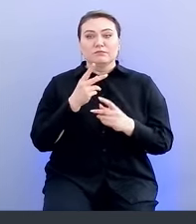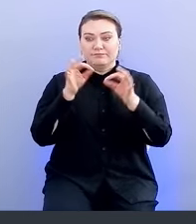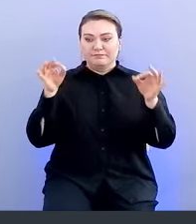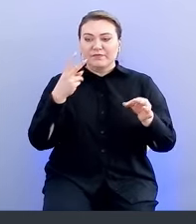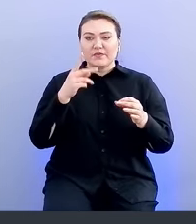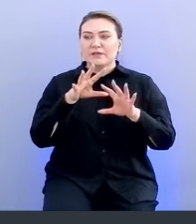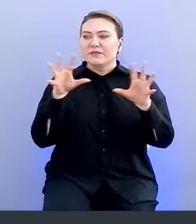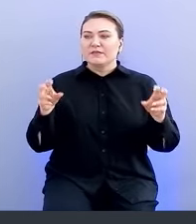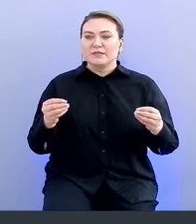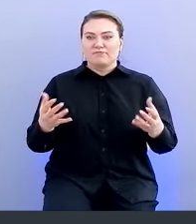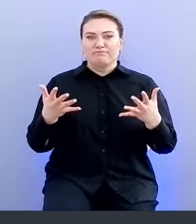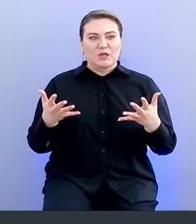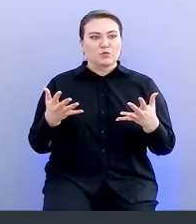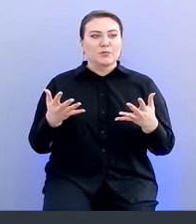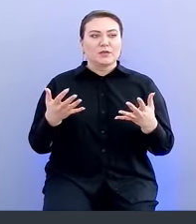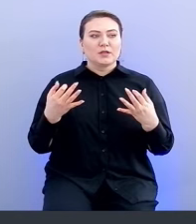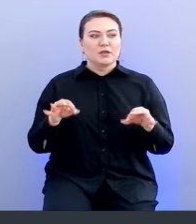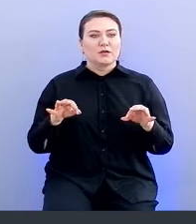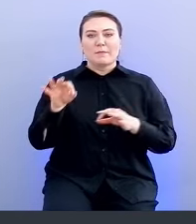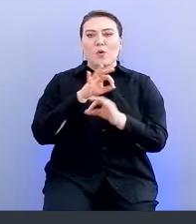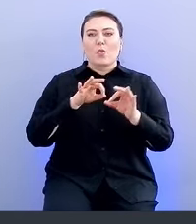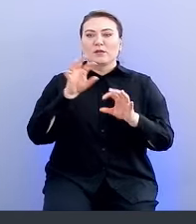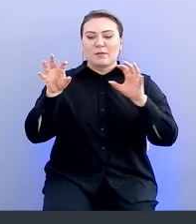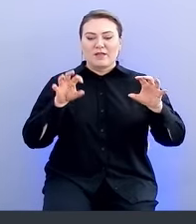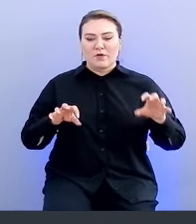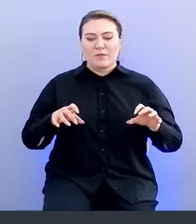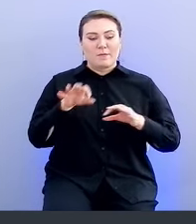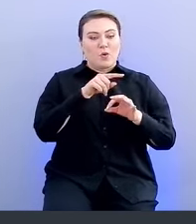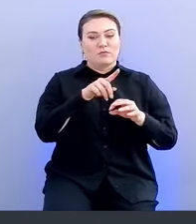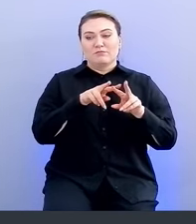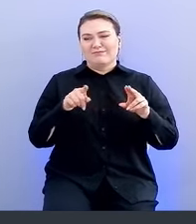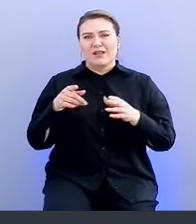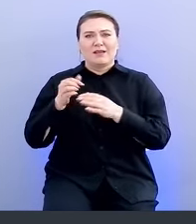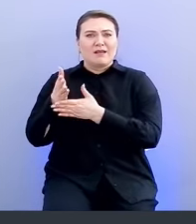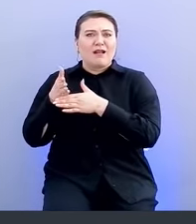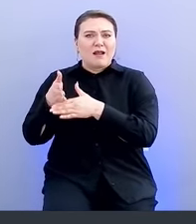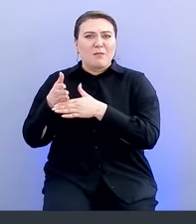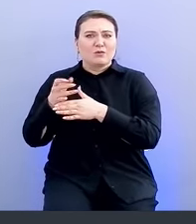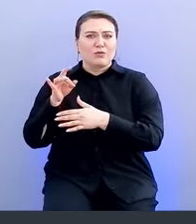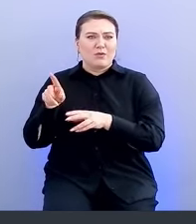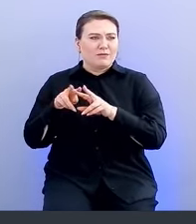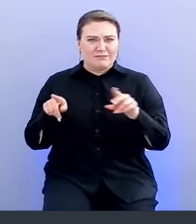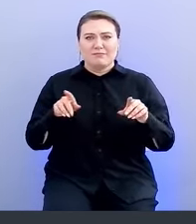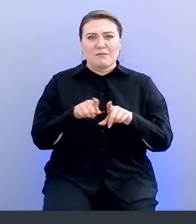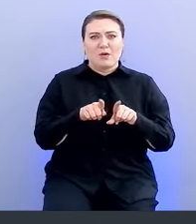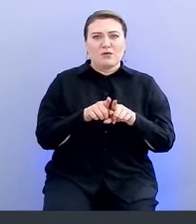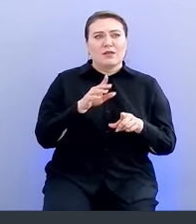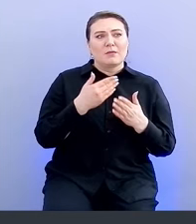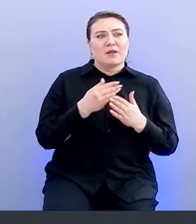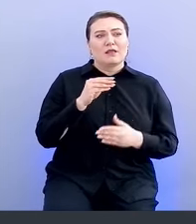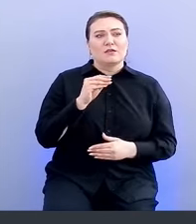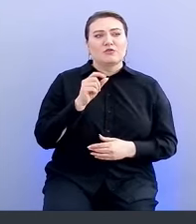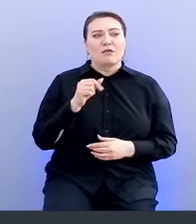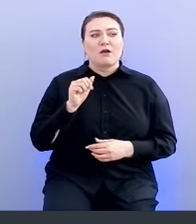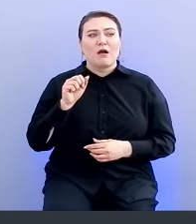доступные ему проекты на платформе. Проект можно сравнить аналог репозитория, то есть, например, Django App или